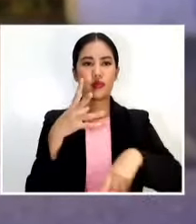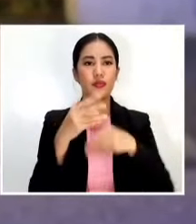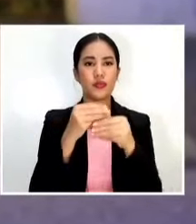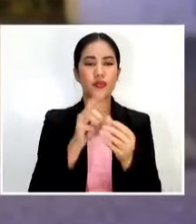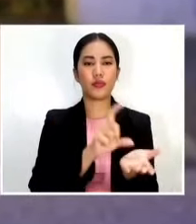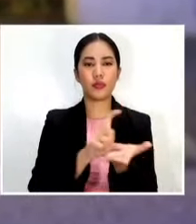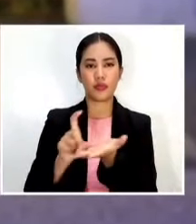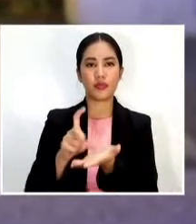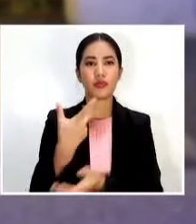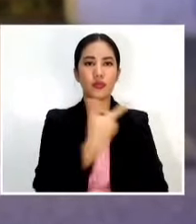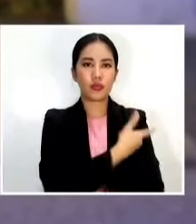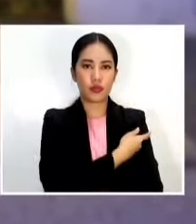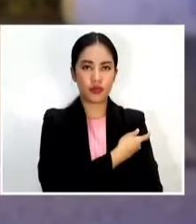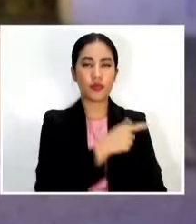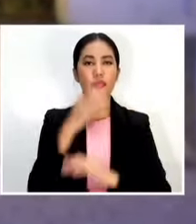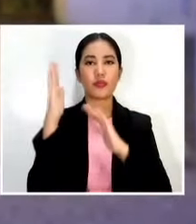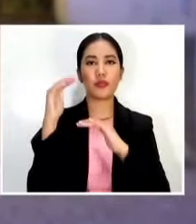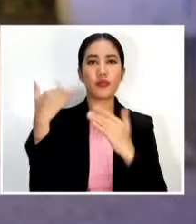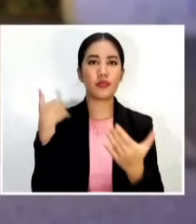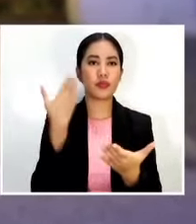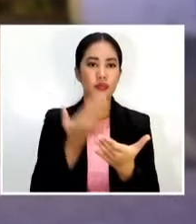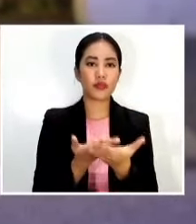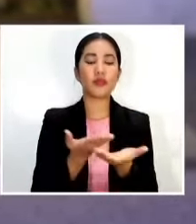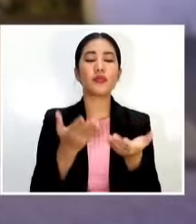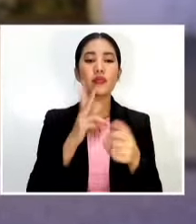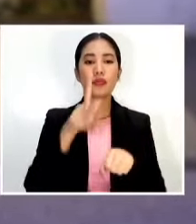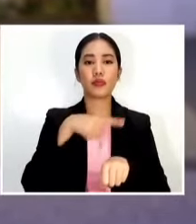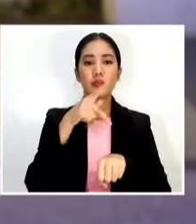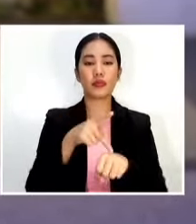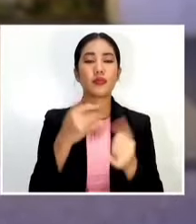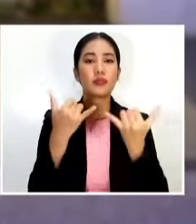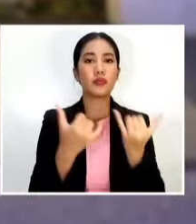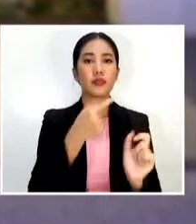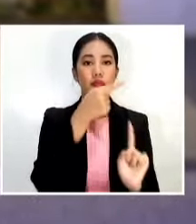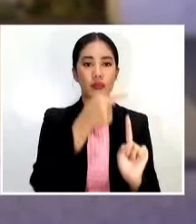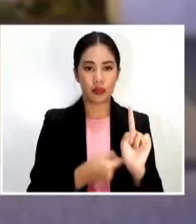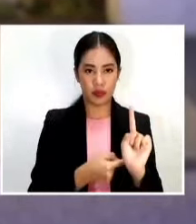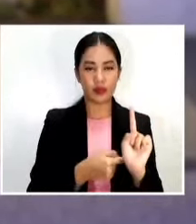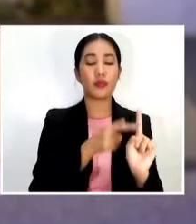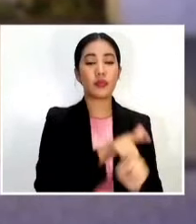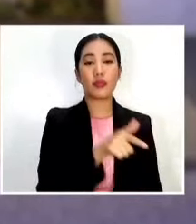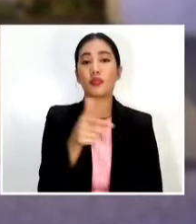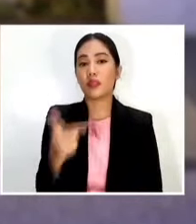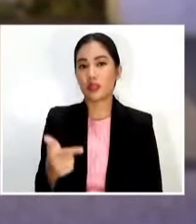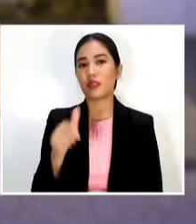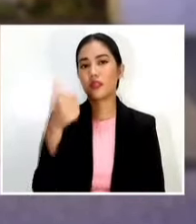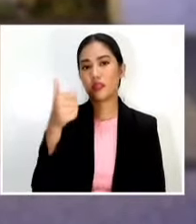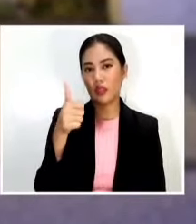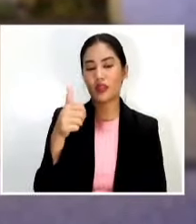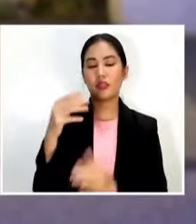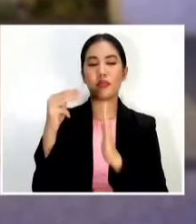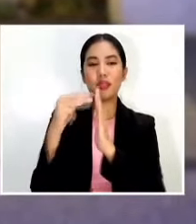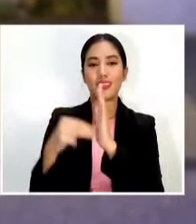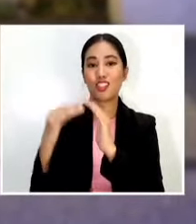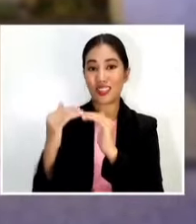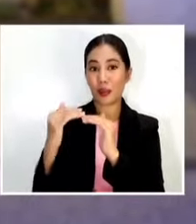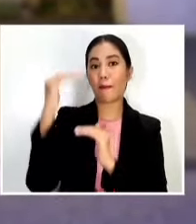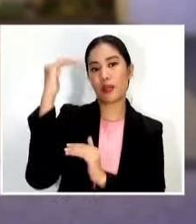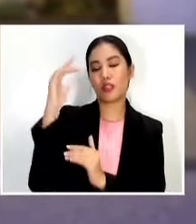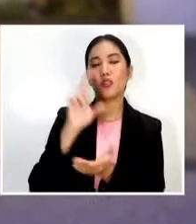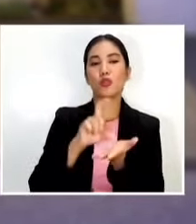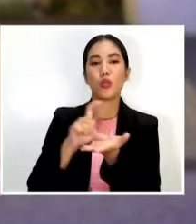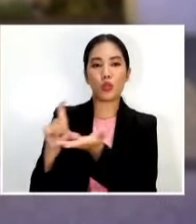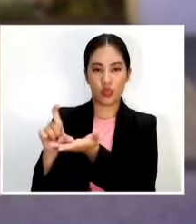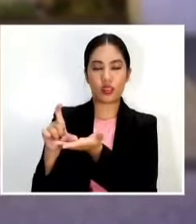COVID vaccine ang inaasahang darating sa bansa ngayong buwan habang higit na 10 milyong doses sa Hunyo tutol tutol